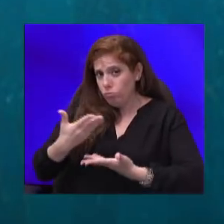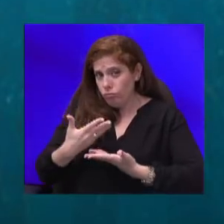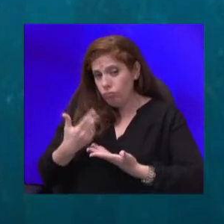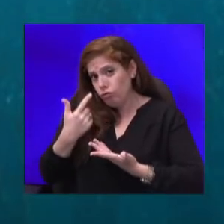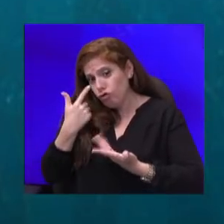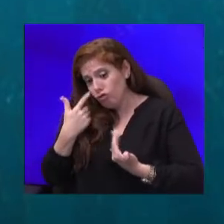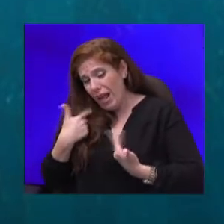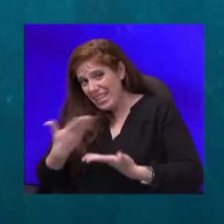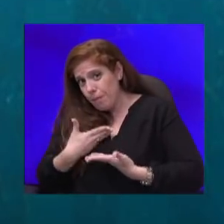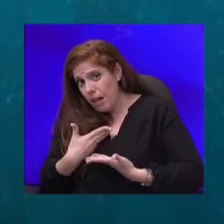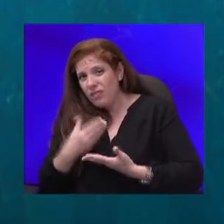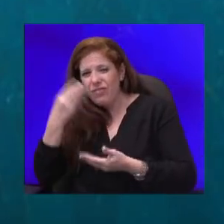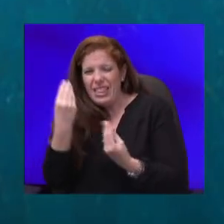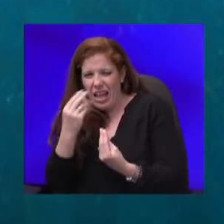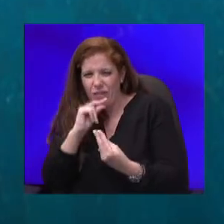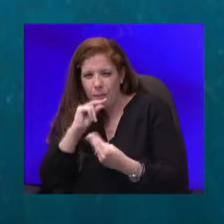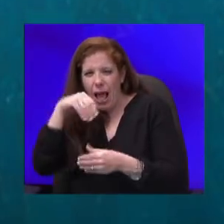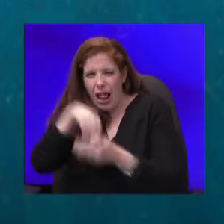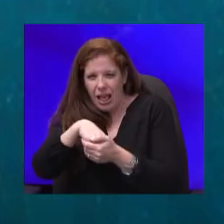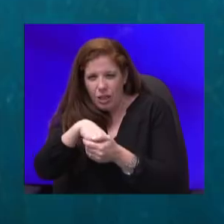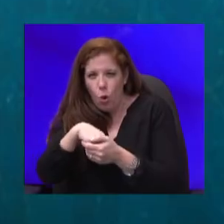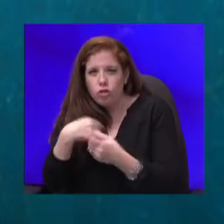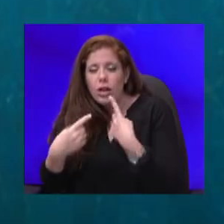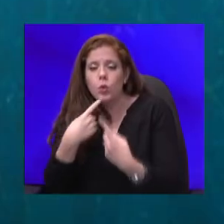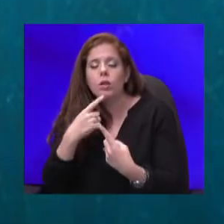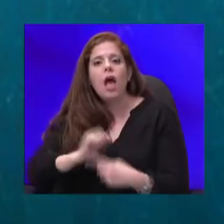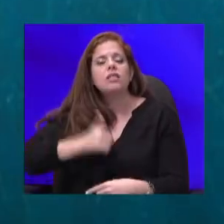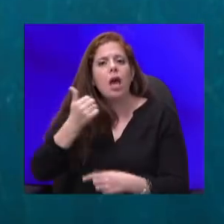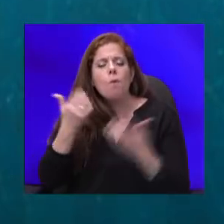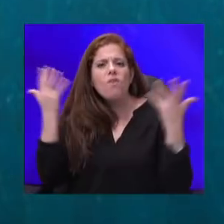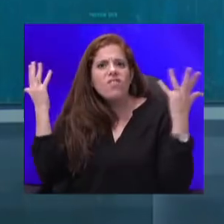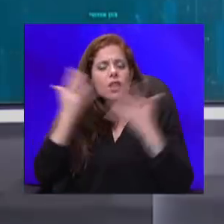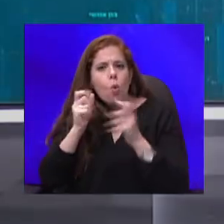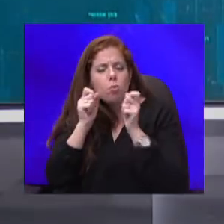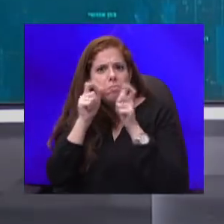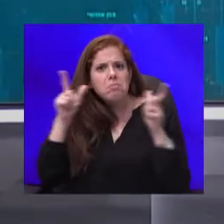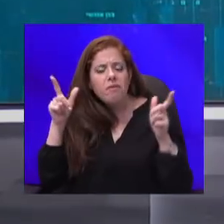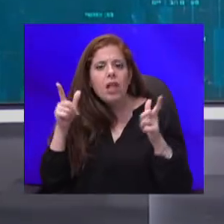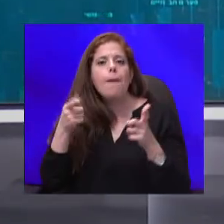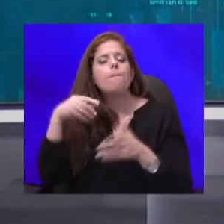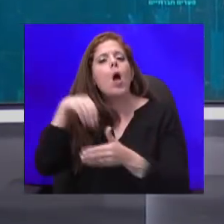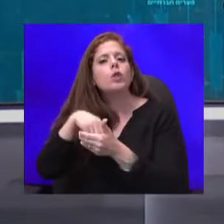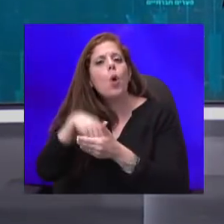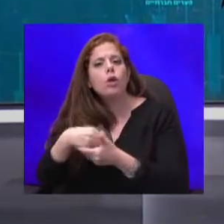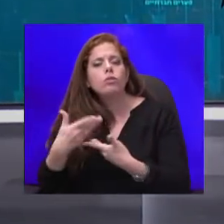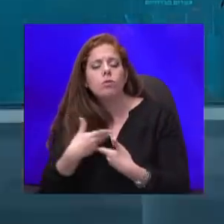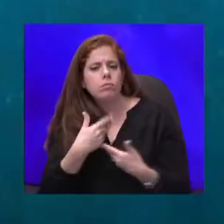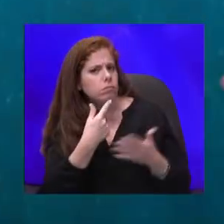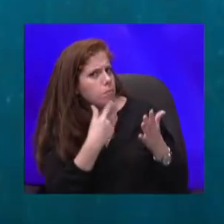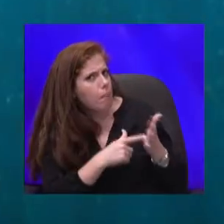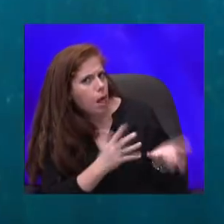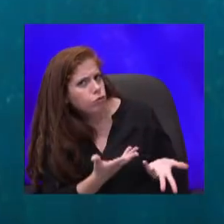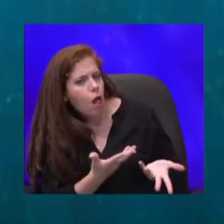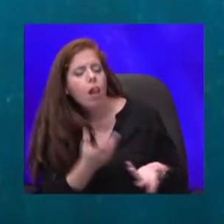זה שהעשרים שלנו בעיקר מאוד מאוד הופתעו מהתוכן שהם נתקלו בו במהלך הישיבה הזאת. אז תראה, אנחנו אמנם כל הזמן